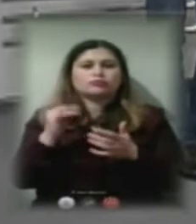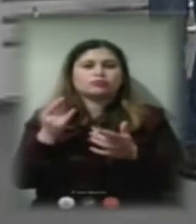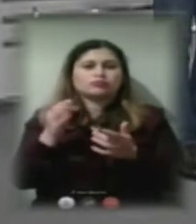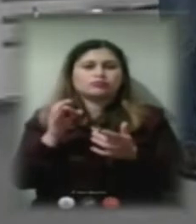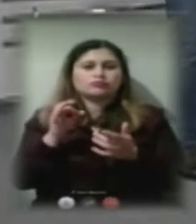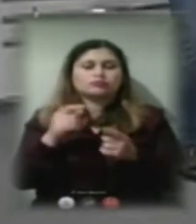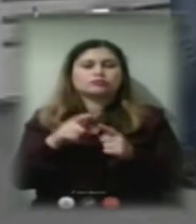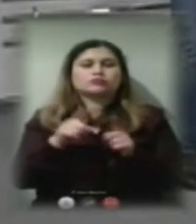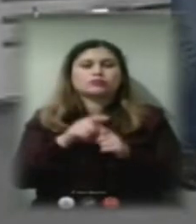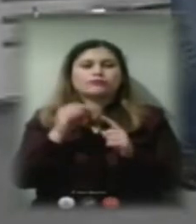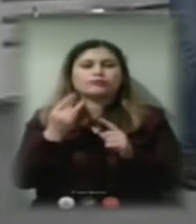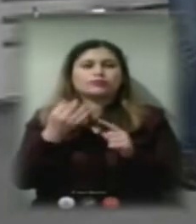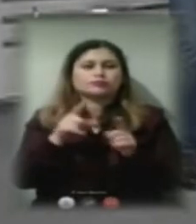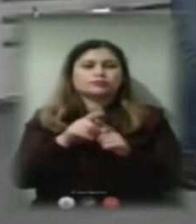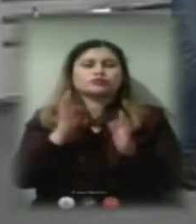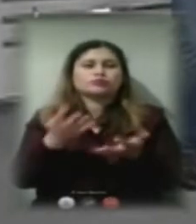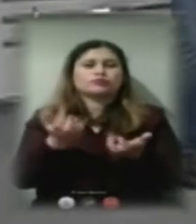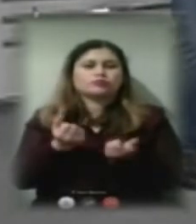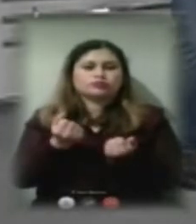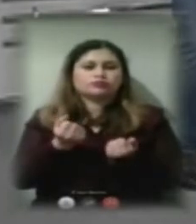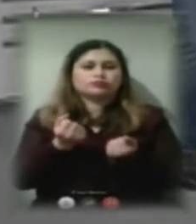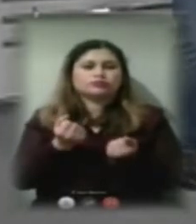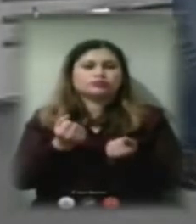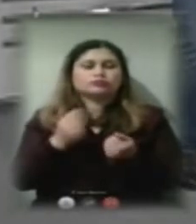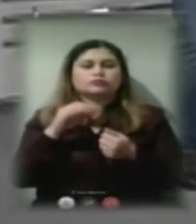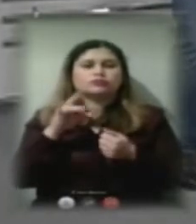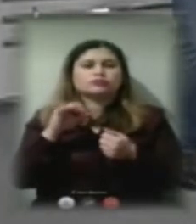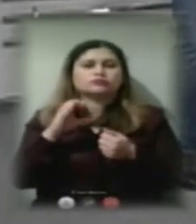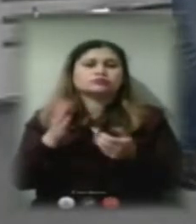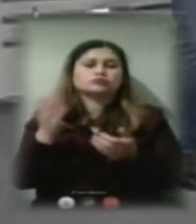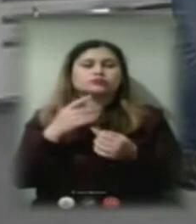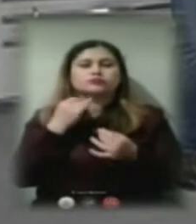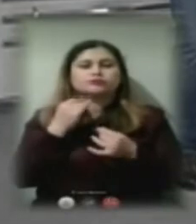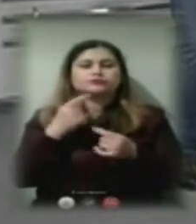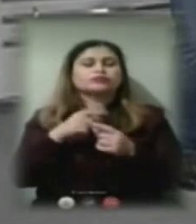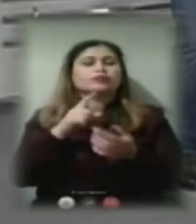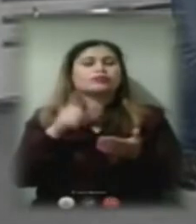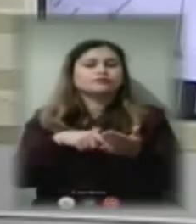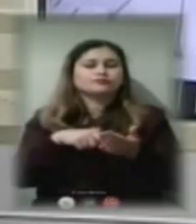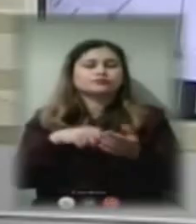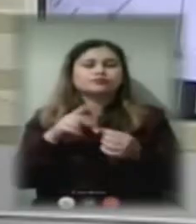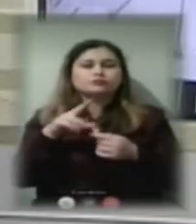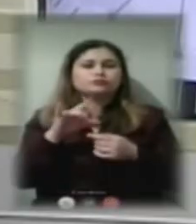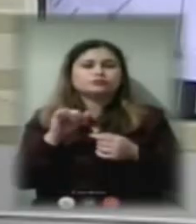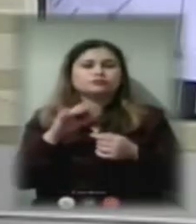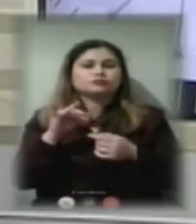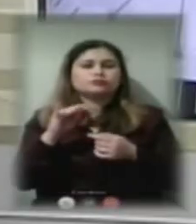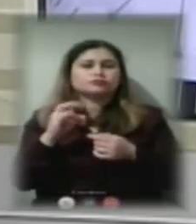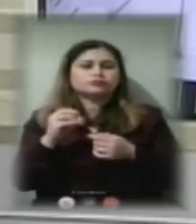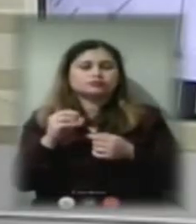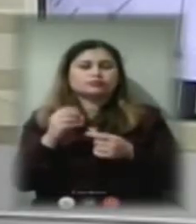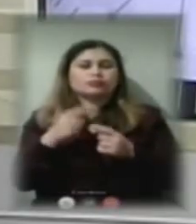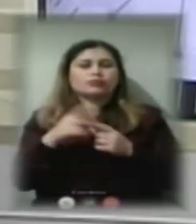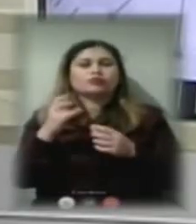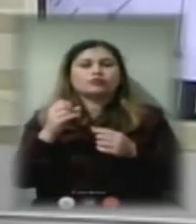інформацію можна буде отримати, Тарасе, будь ласка. У мене питання практичне. От навчальні заклади